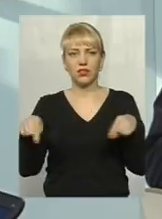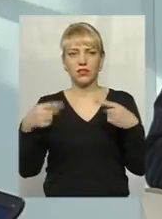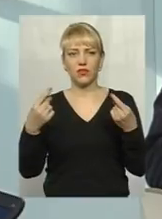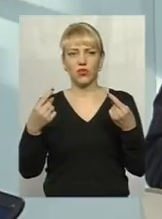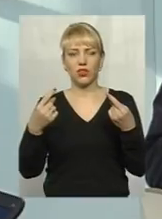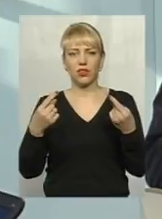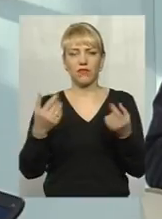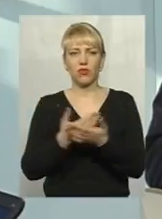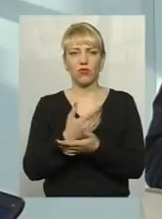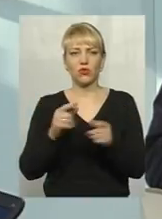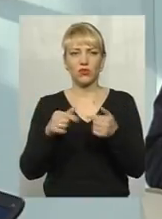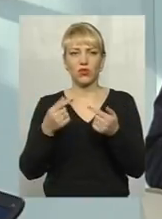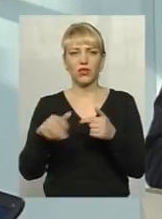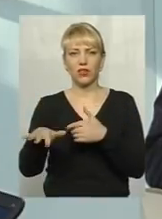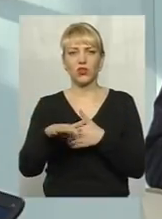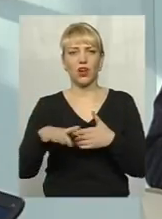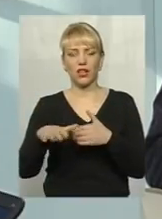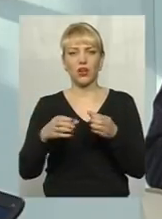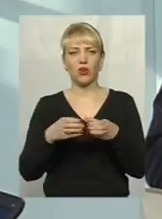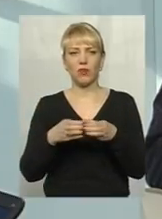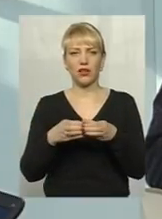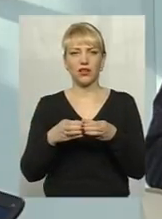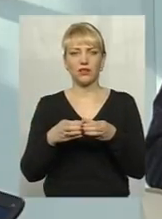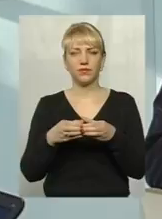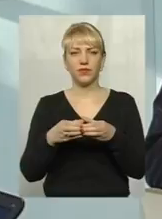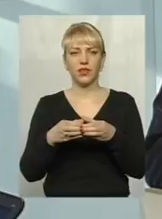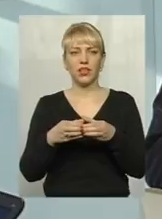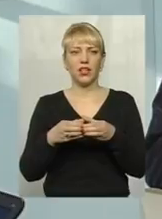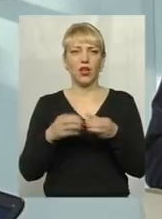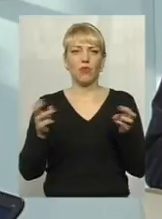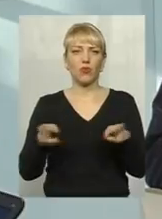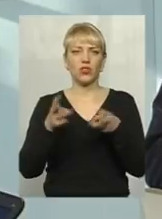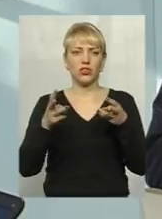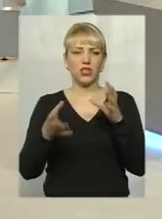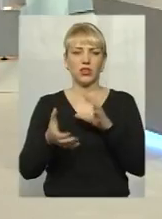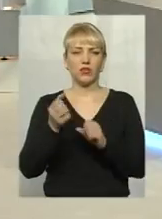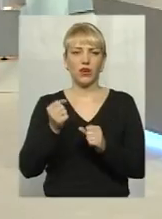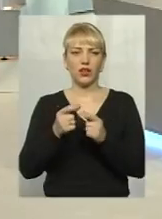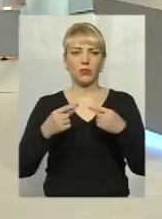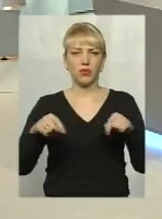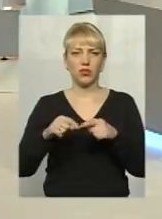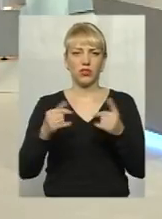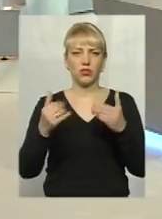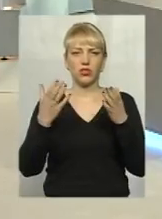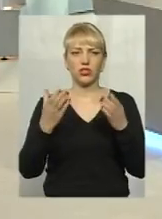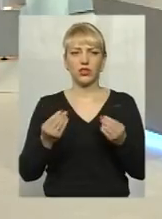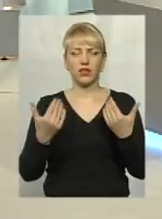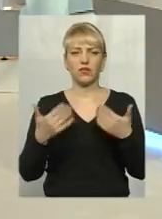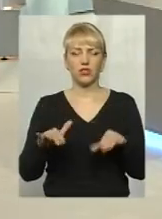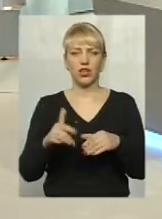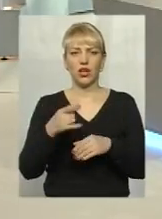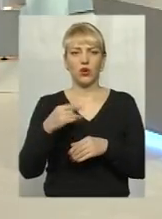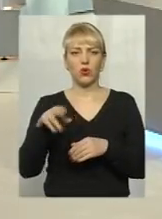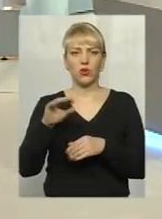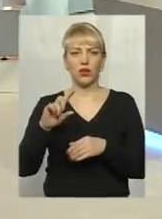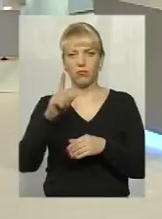в новостворених територіальних громадах саме пожежно-рятувальних підрозділів. На сьогоднішній день вже в грудні